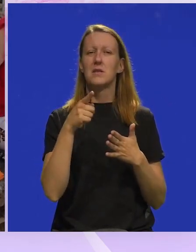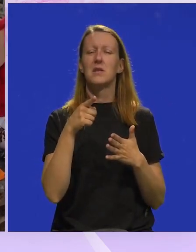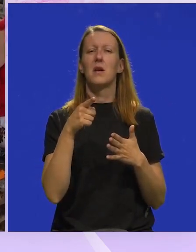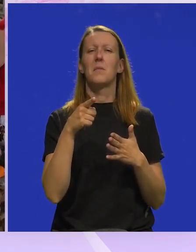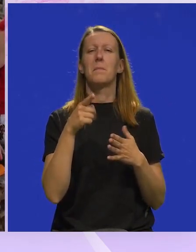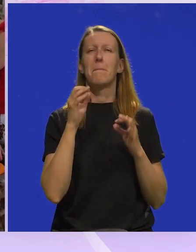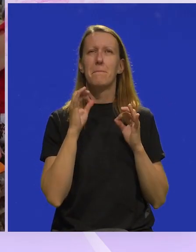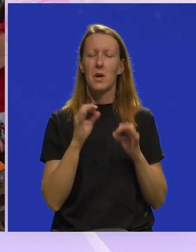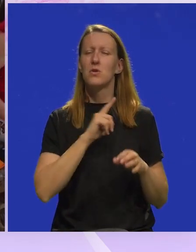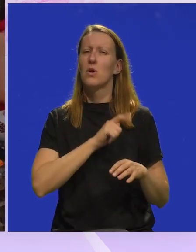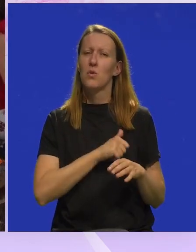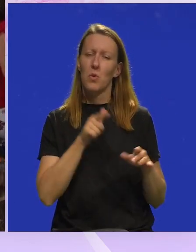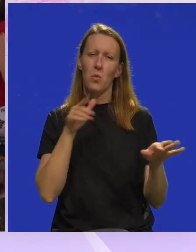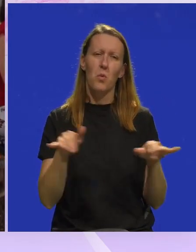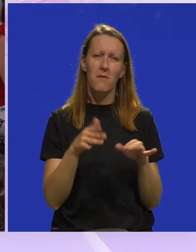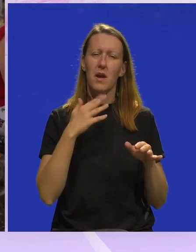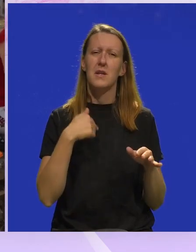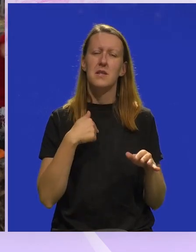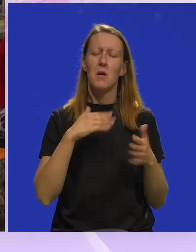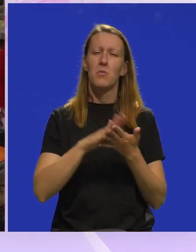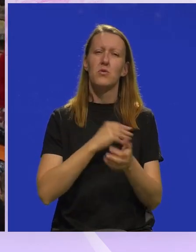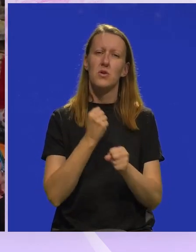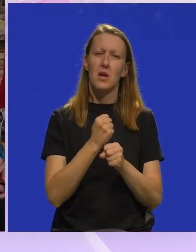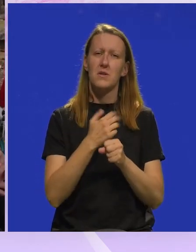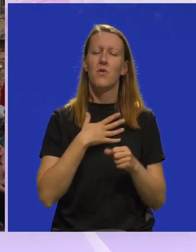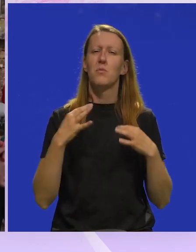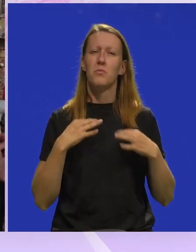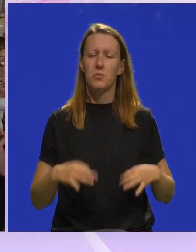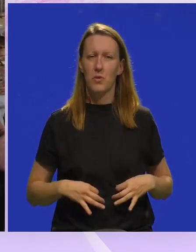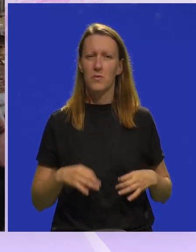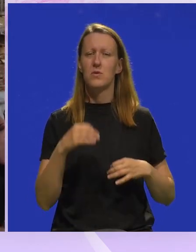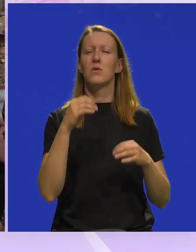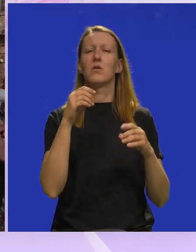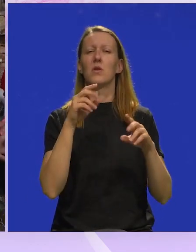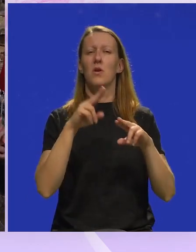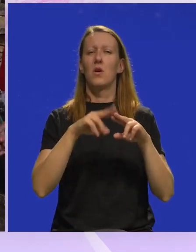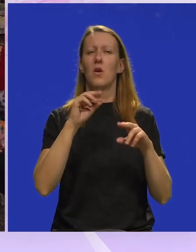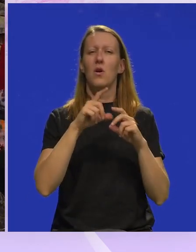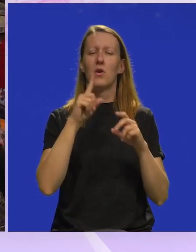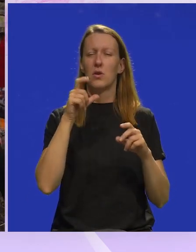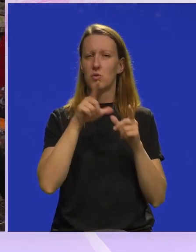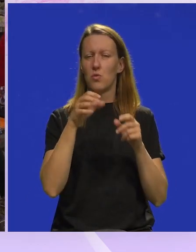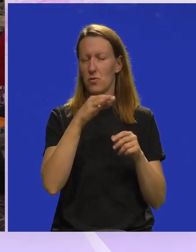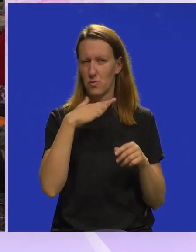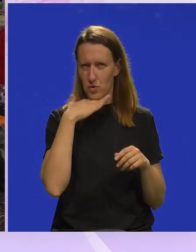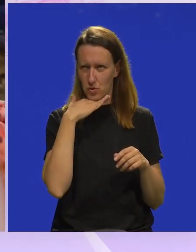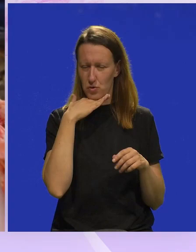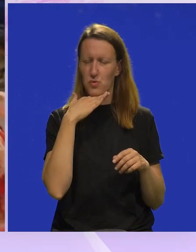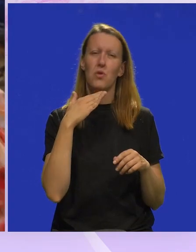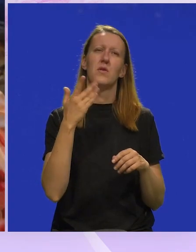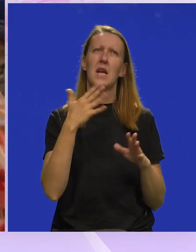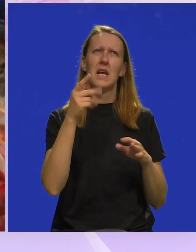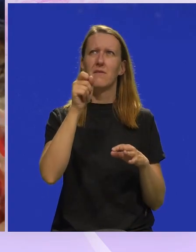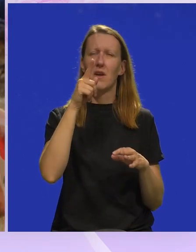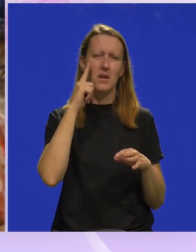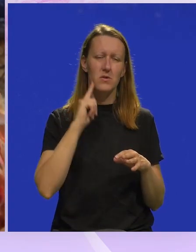tek se baš zaljubila u klavir, kada sam krenula raditi sa svojom profesoricom Ivan Konkordić u osnovnoj školi, dakle